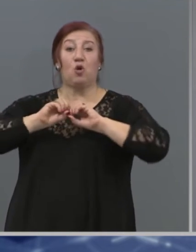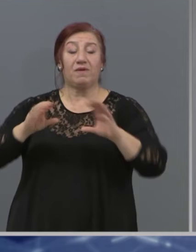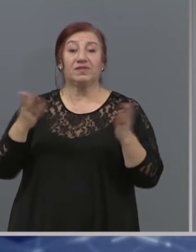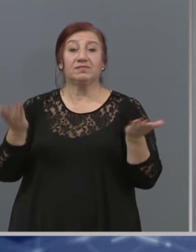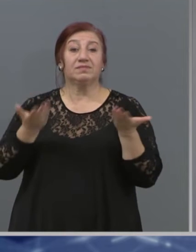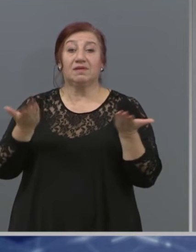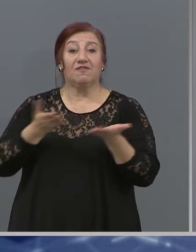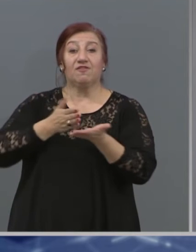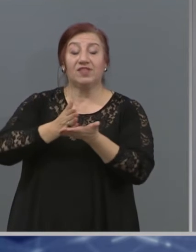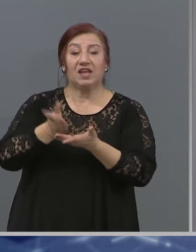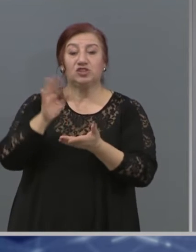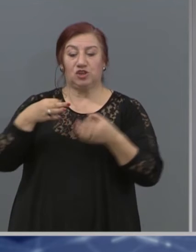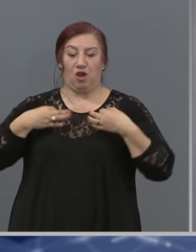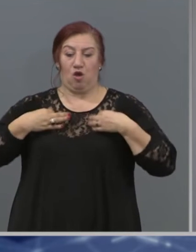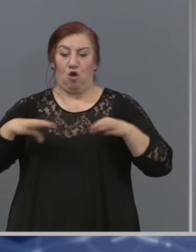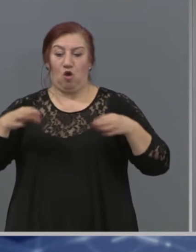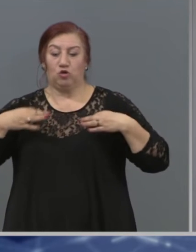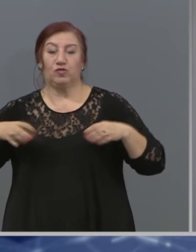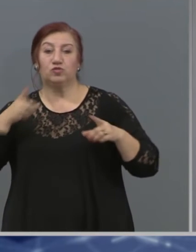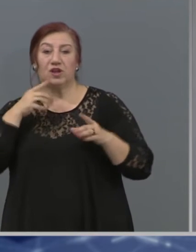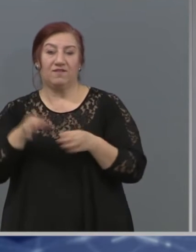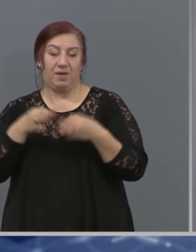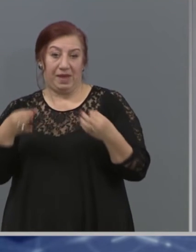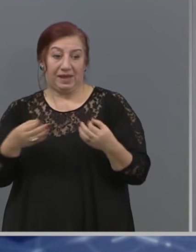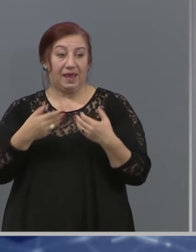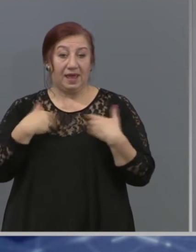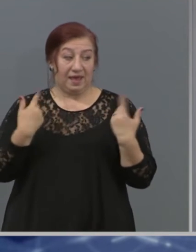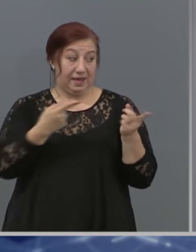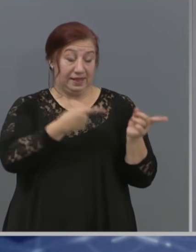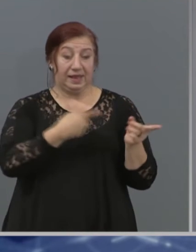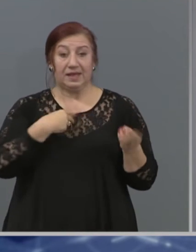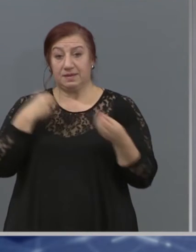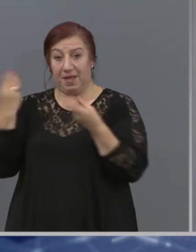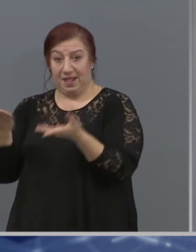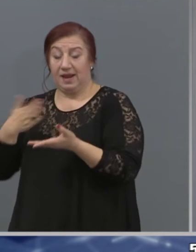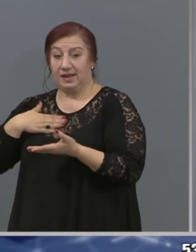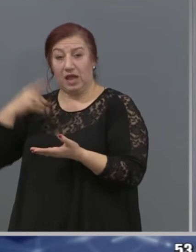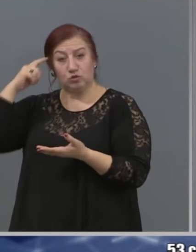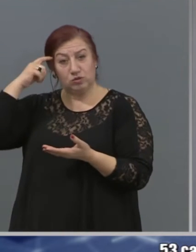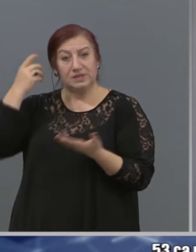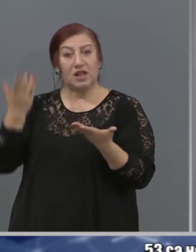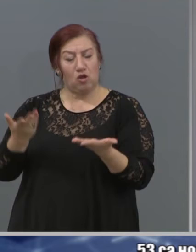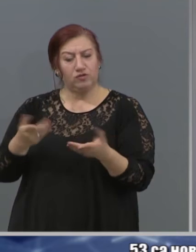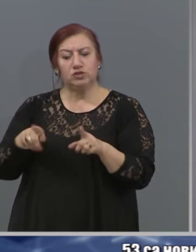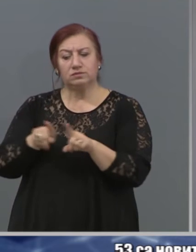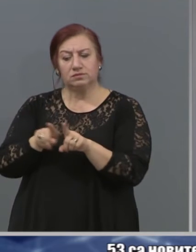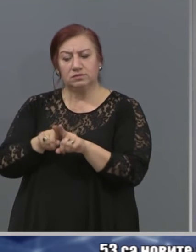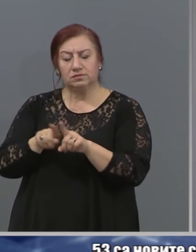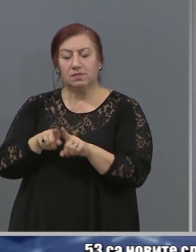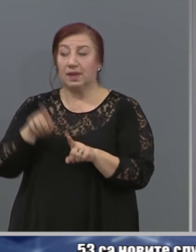който ще се отпускат мерките. Ние сме дали нашето становище и даваме нашето становище при съответно